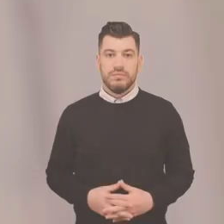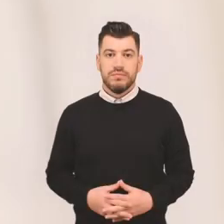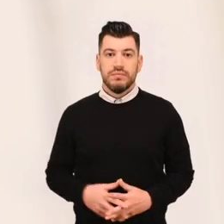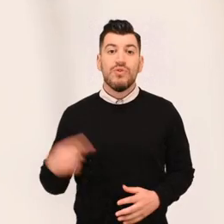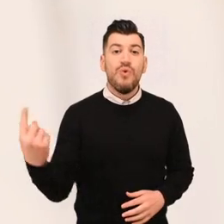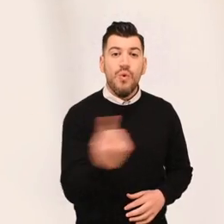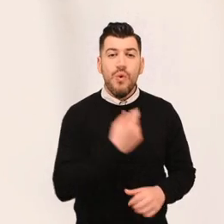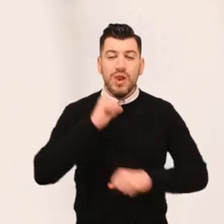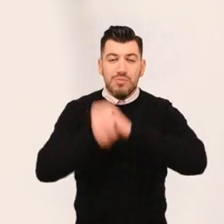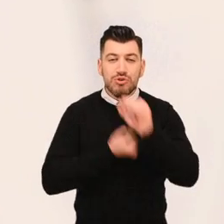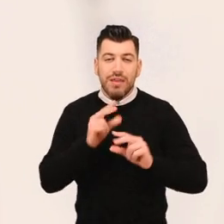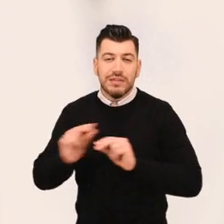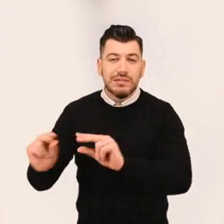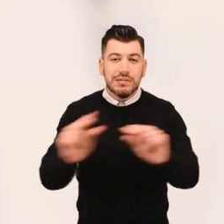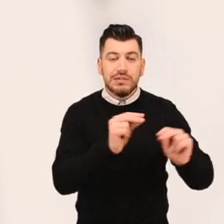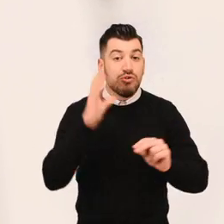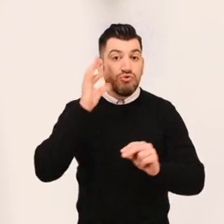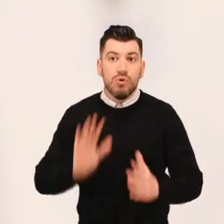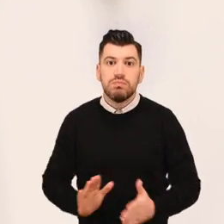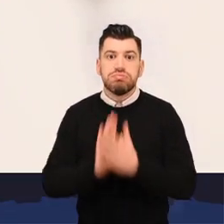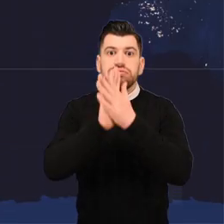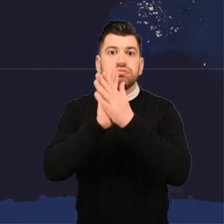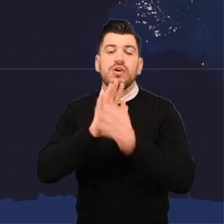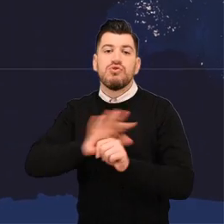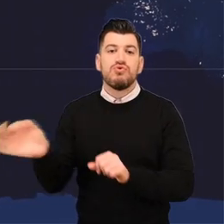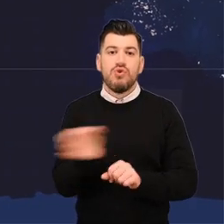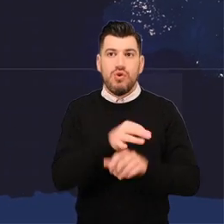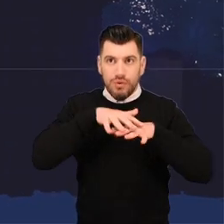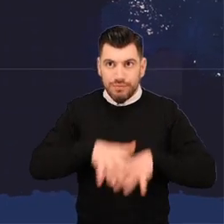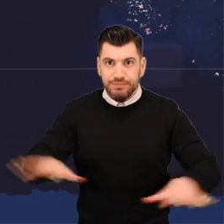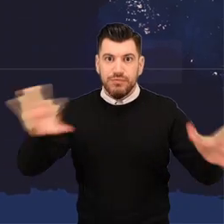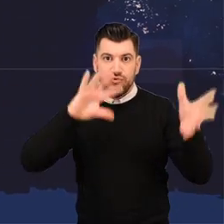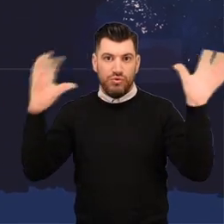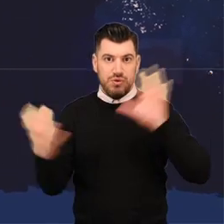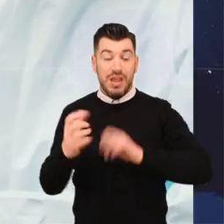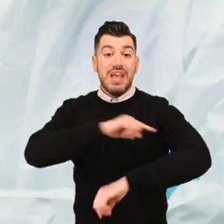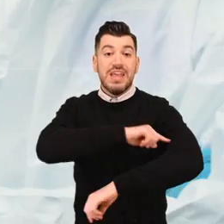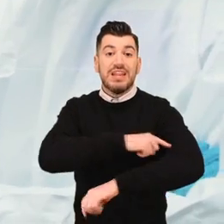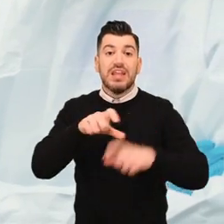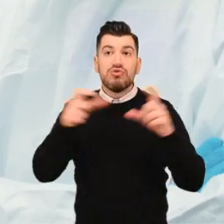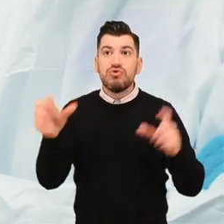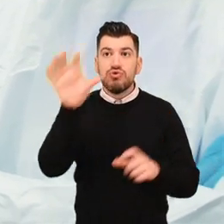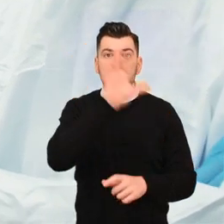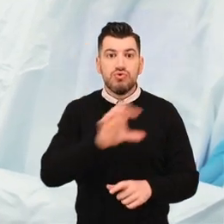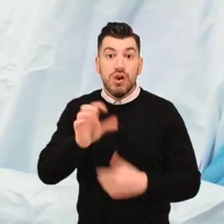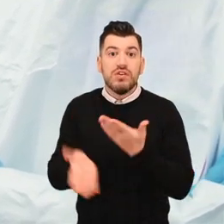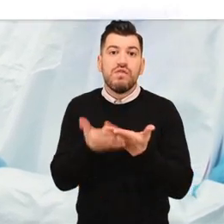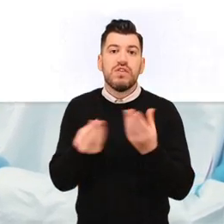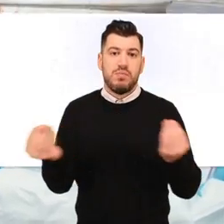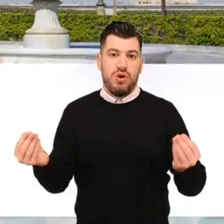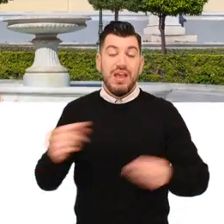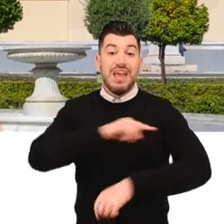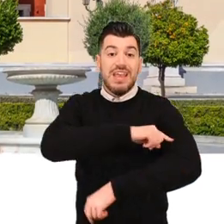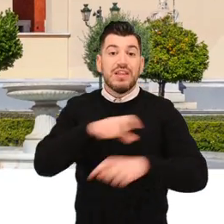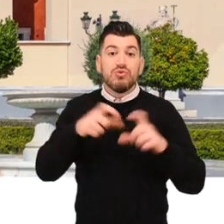Στην κοινή προσπάθεια όλων να ξεπεράσουμε την πανδημία που έπληξε την ανθρωπότητα, οι ιατρικές σχολές πρωτοστάτησαν. Η Ιατρική